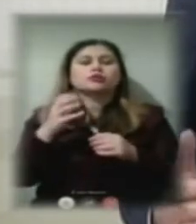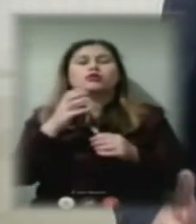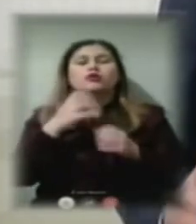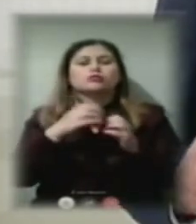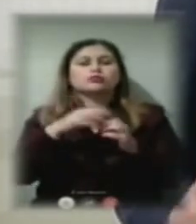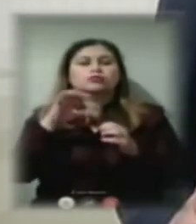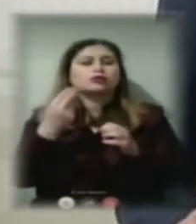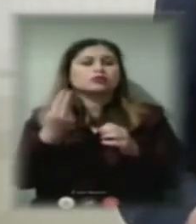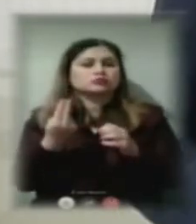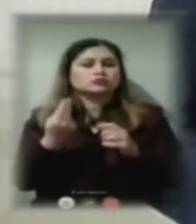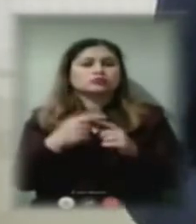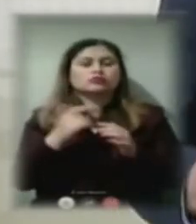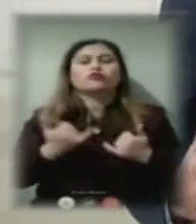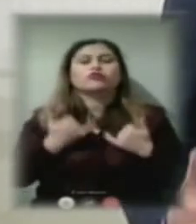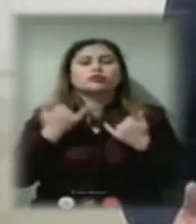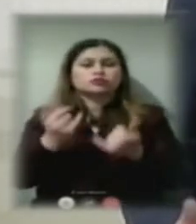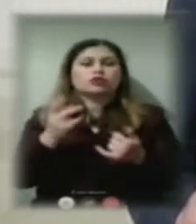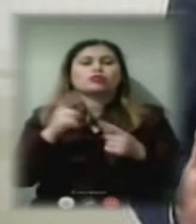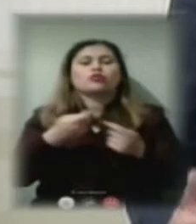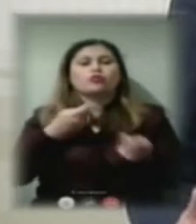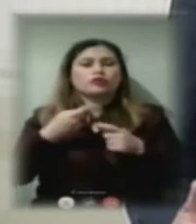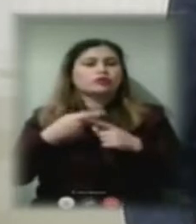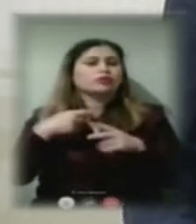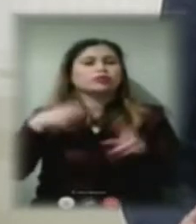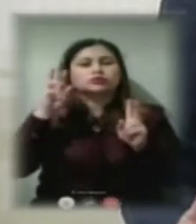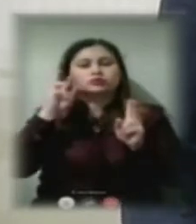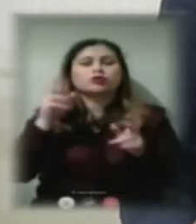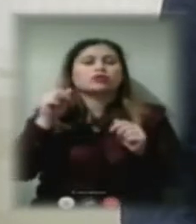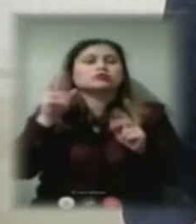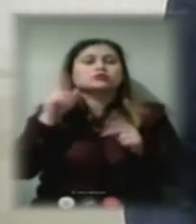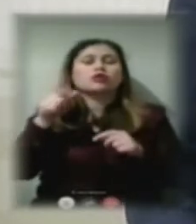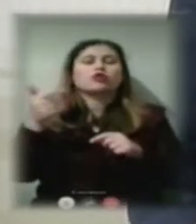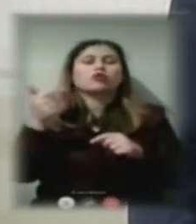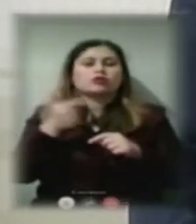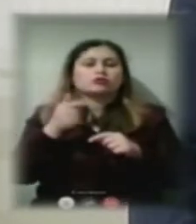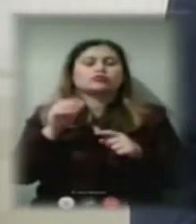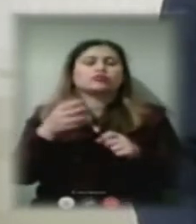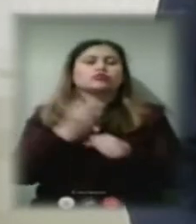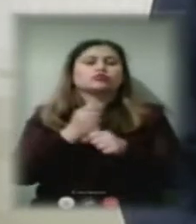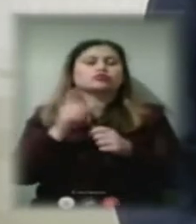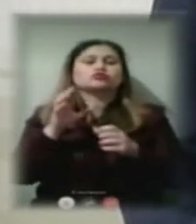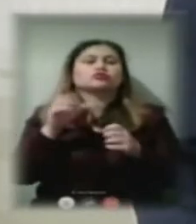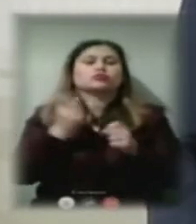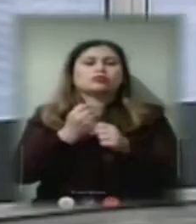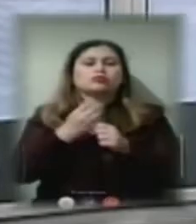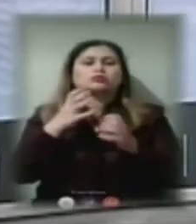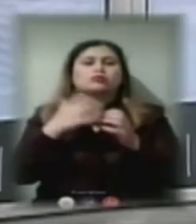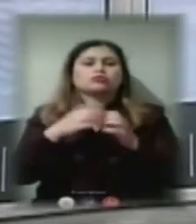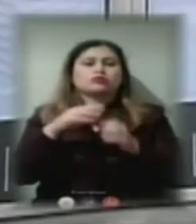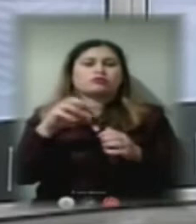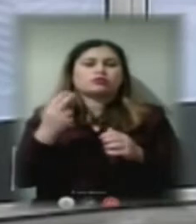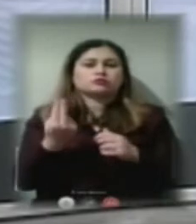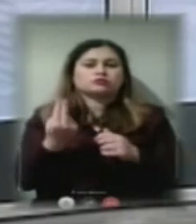усією повагою до керівництва, але ж ми не знаємо, як територіальна громада, що робити з «Херсонською ТЕЦ». Але як члени